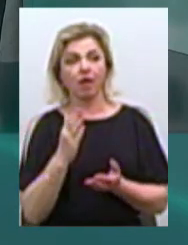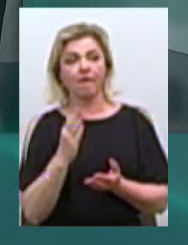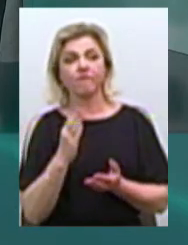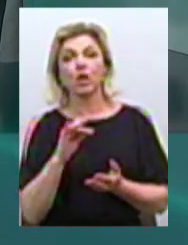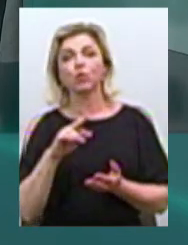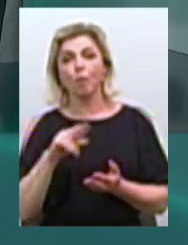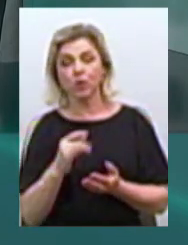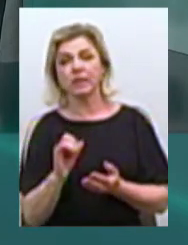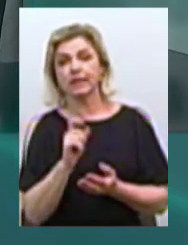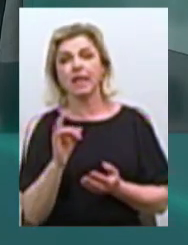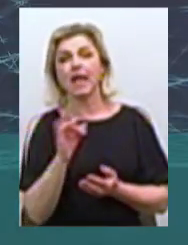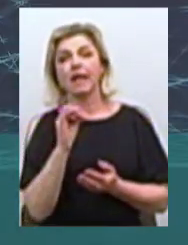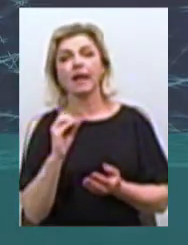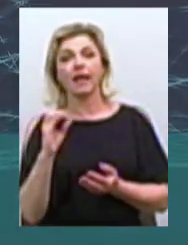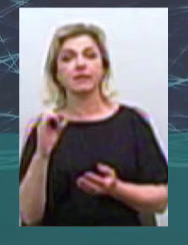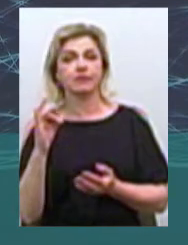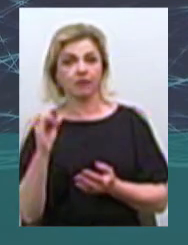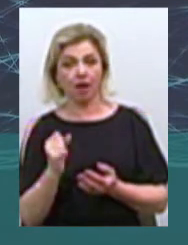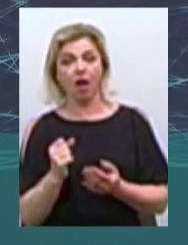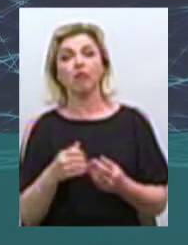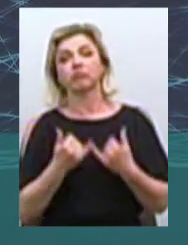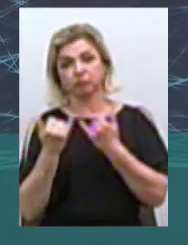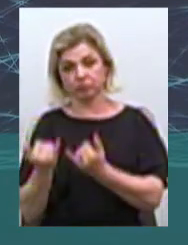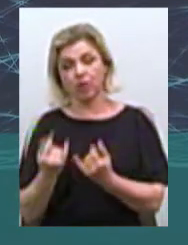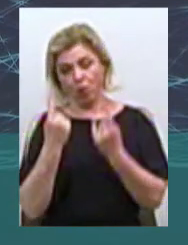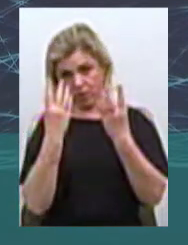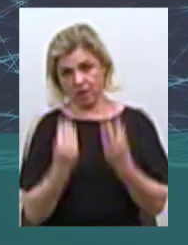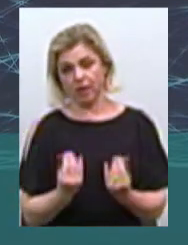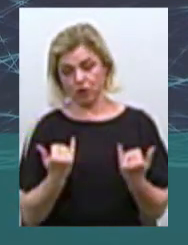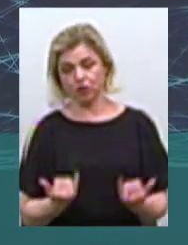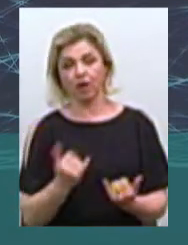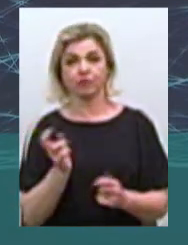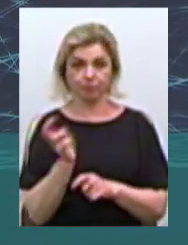реєстру надається в день обращення. День в день? Так.